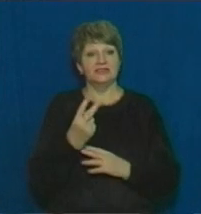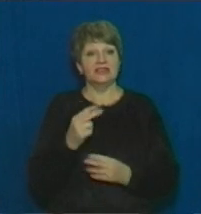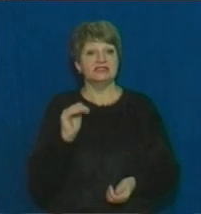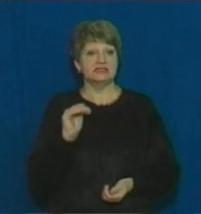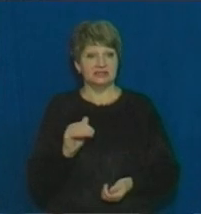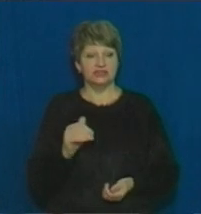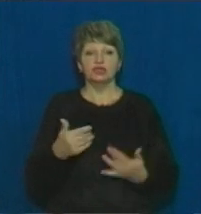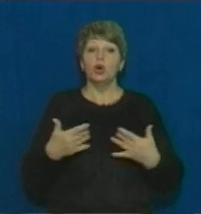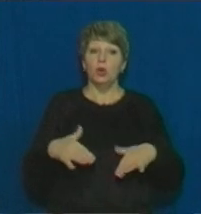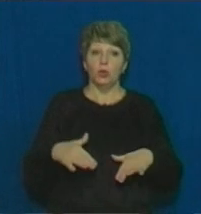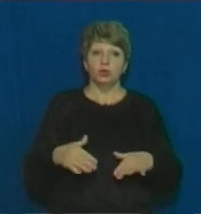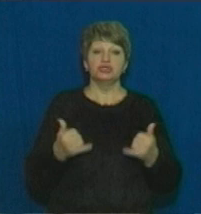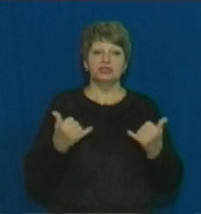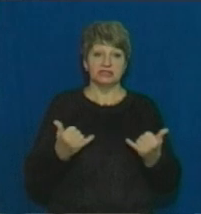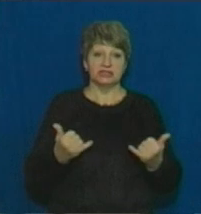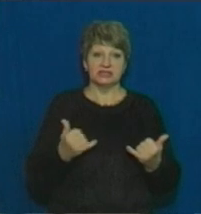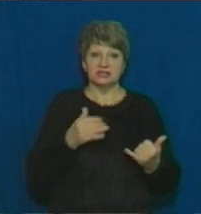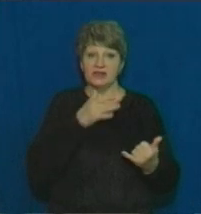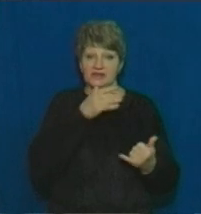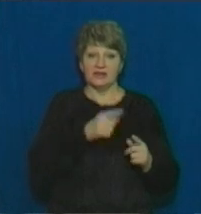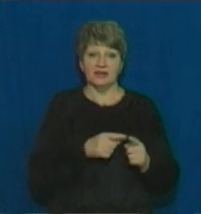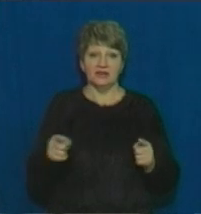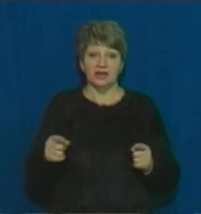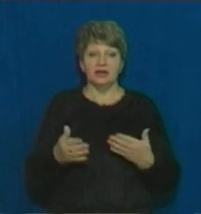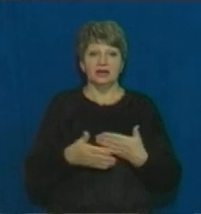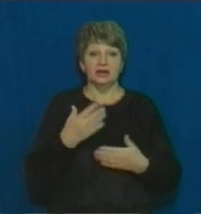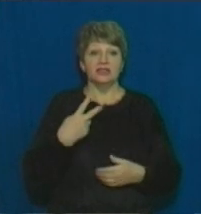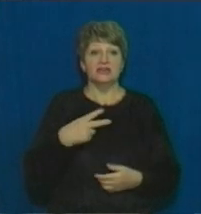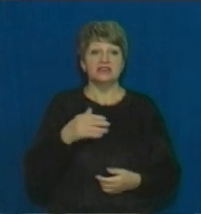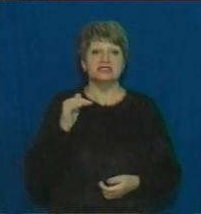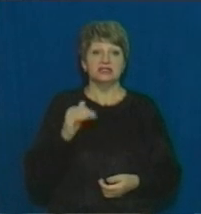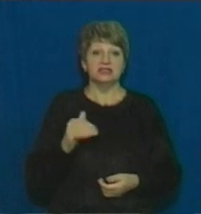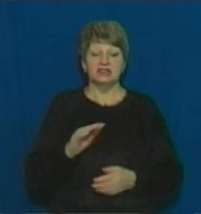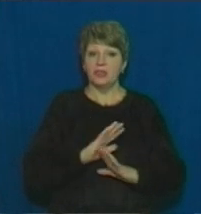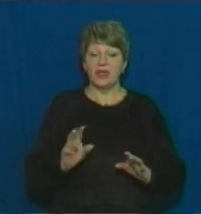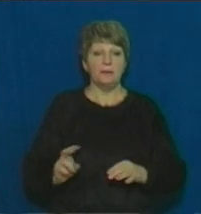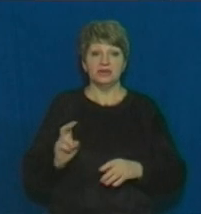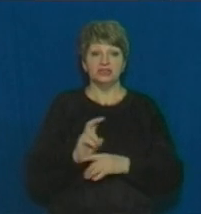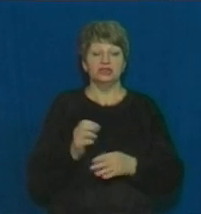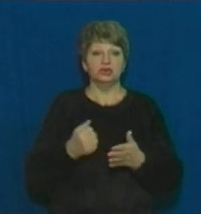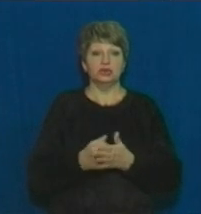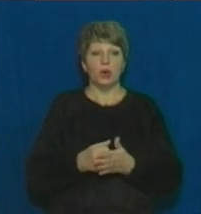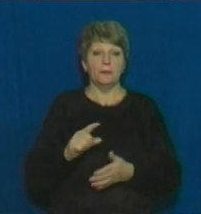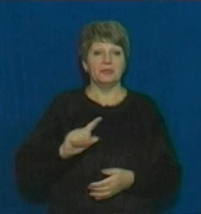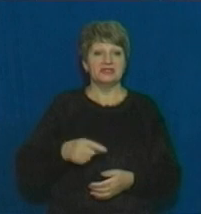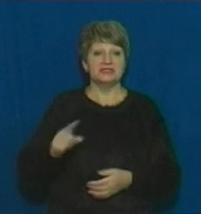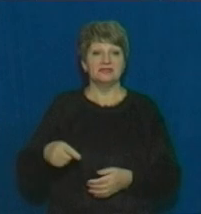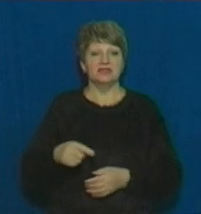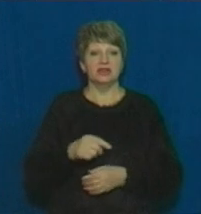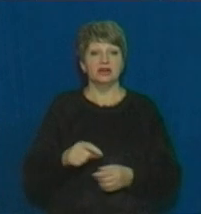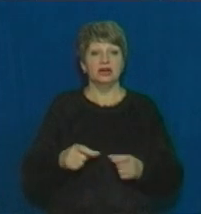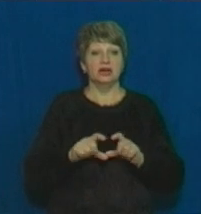вже на даний період біля 20 тисяч призовників не з'явилися до призовних дільниць. Це пов'язано